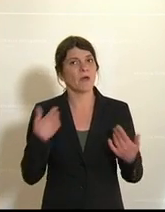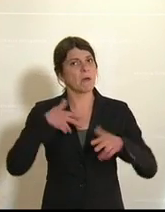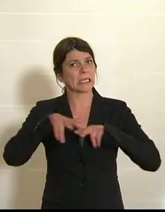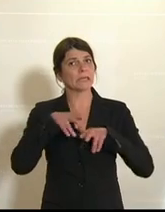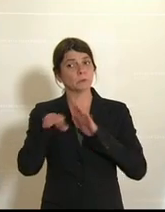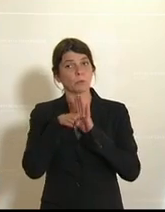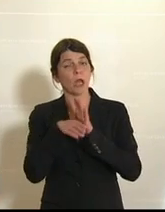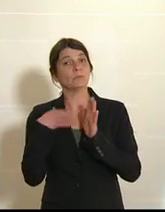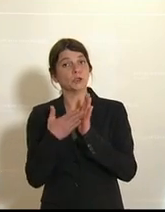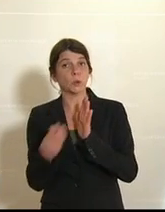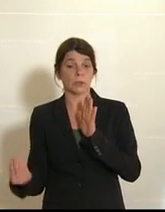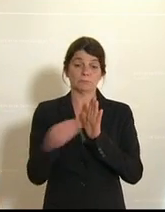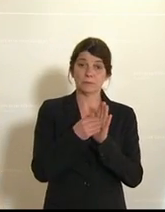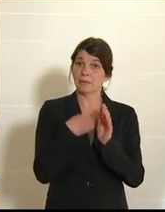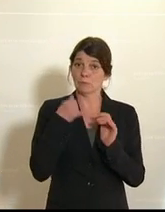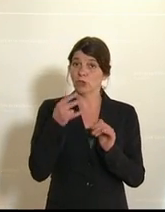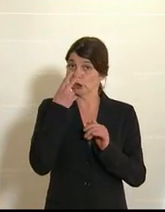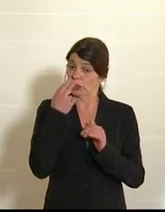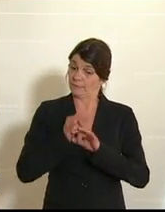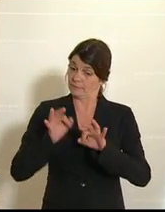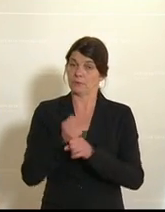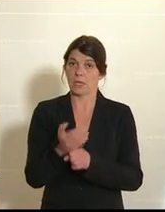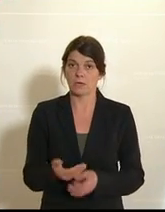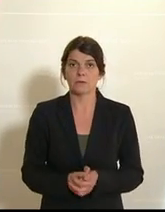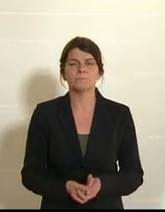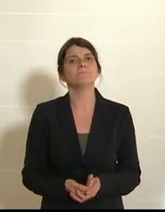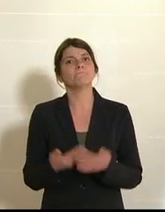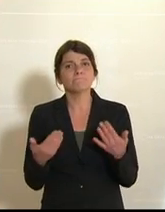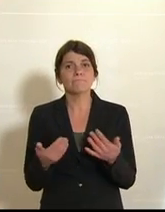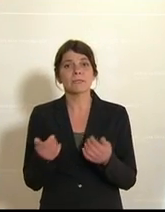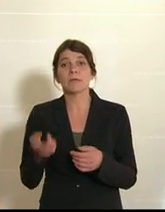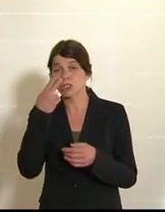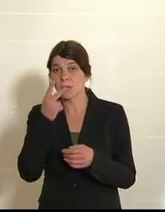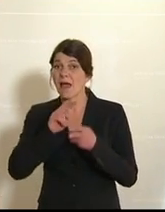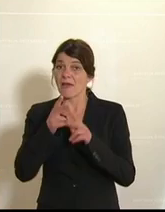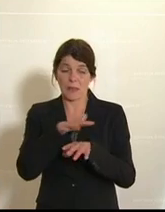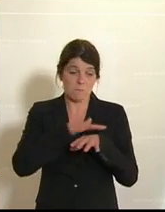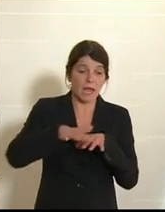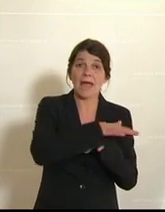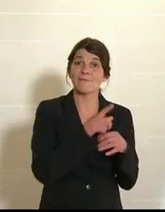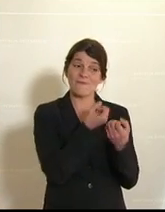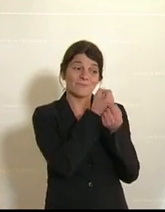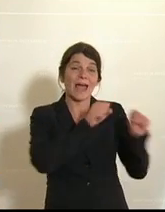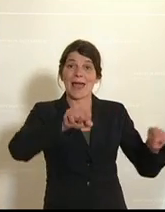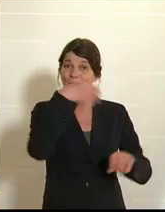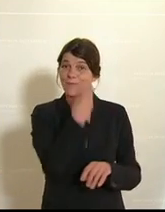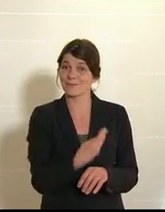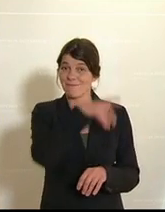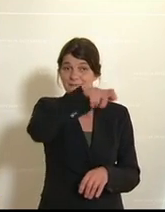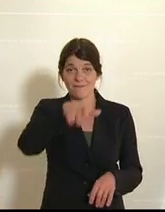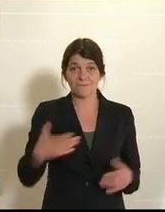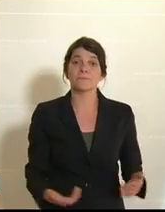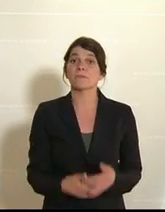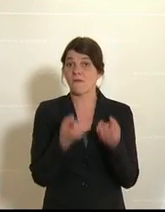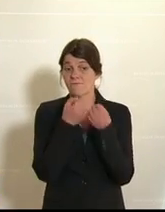Regierungsprogramm, auf die Reihe kriegen. Aber gehen wir sozusagen zu anderen Bereichen wie der freien Szene. Die